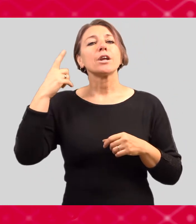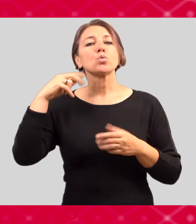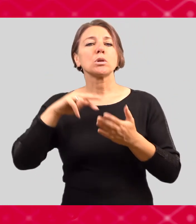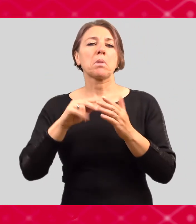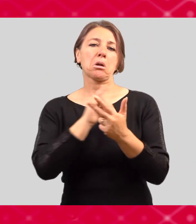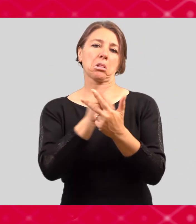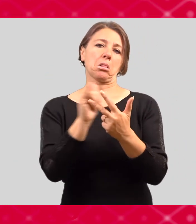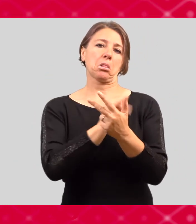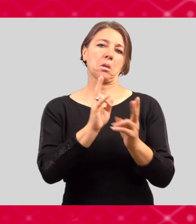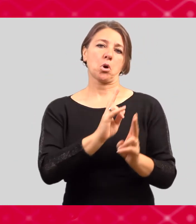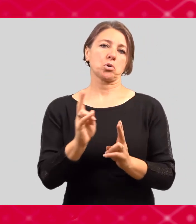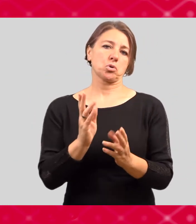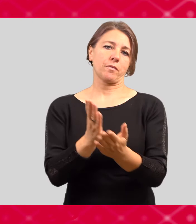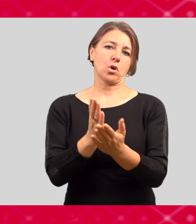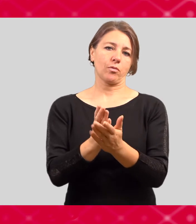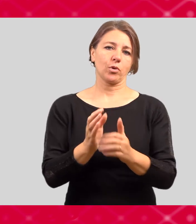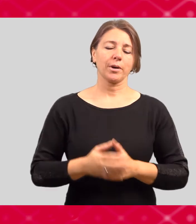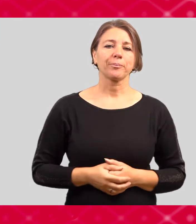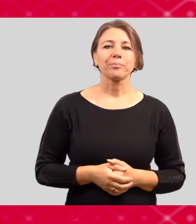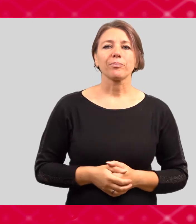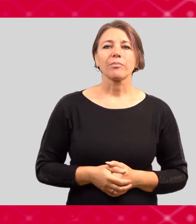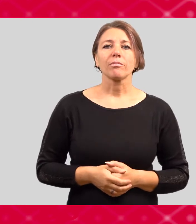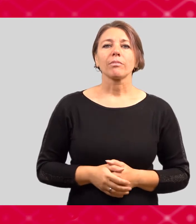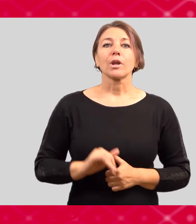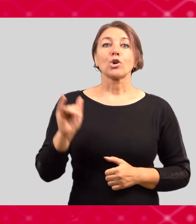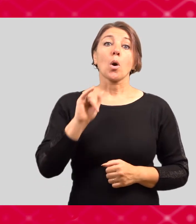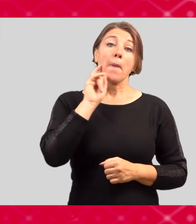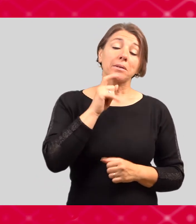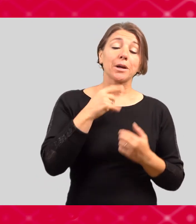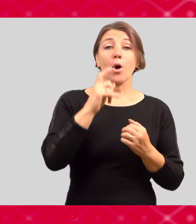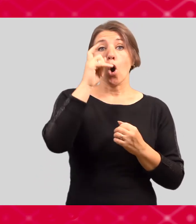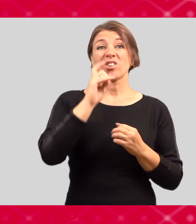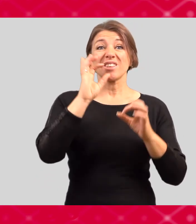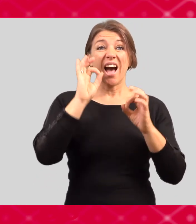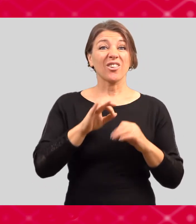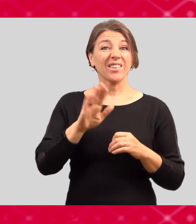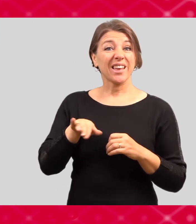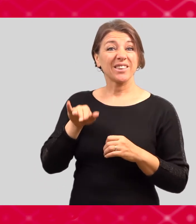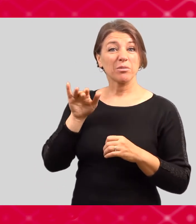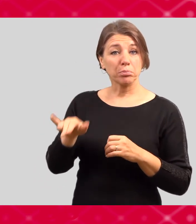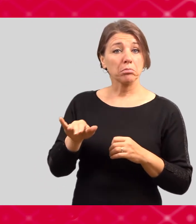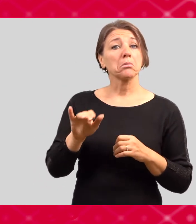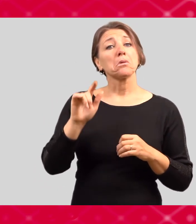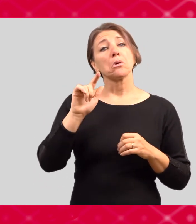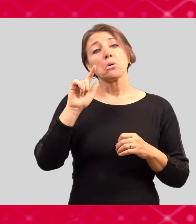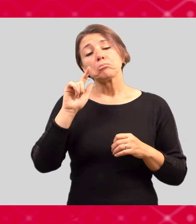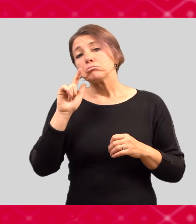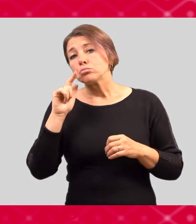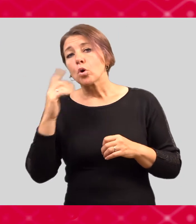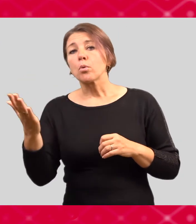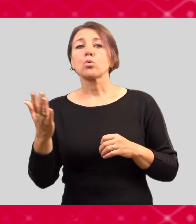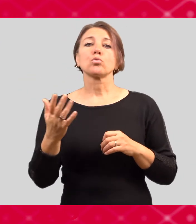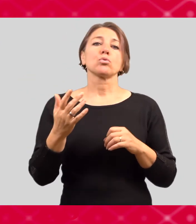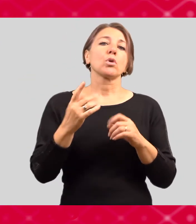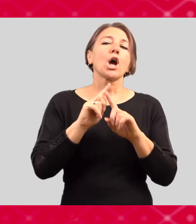bude více vyhovovat. Pro studující rodiče nabízíme i nějaké služby, jako je monitoring